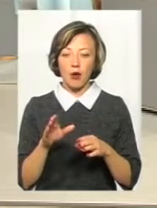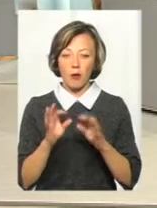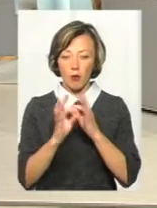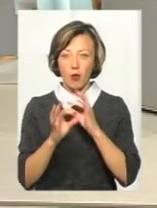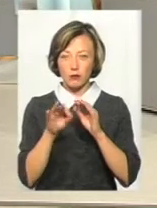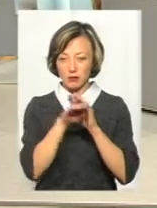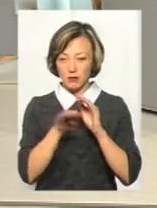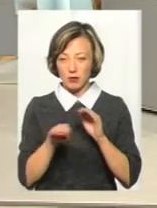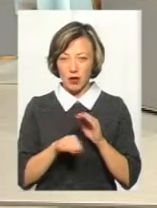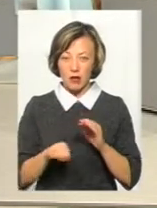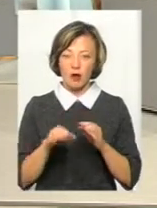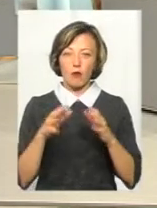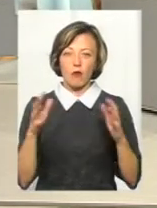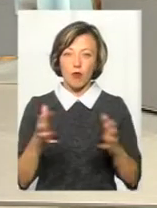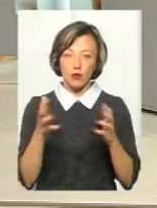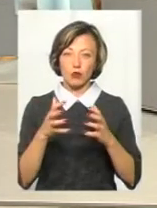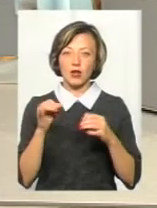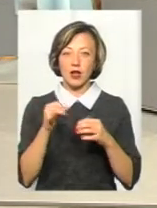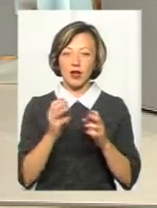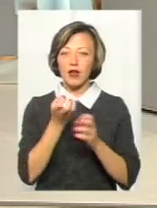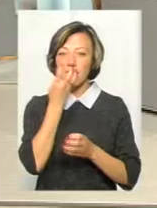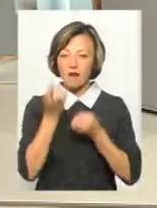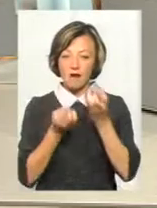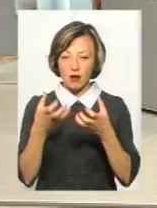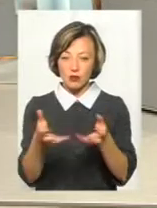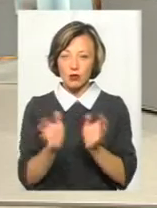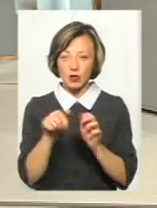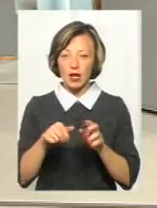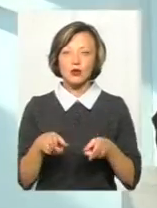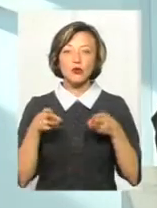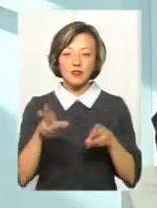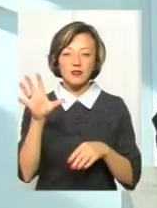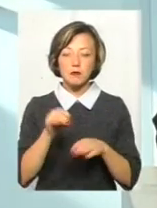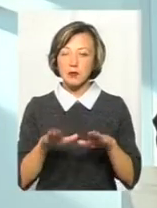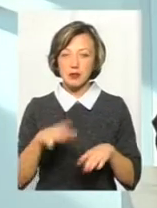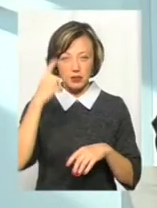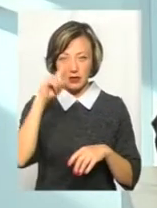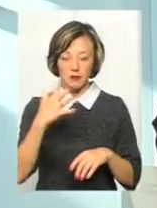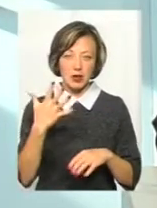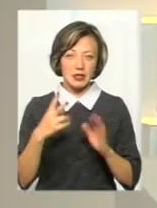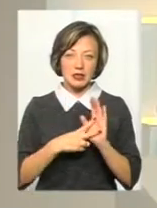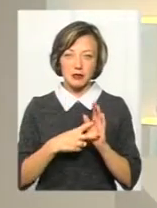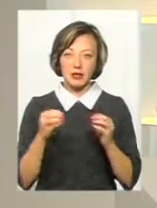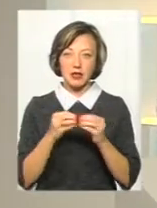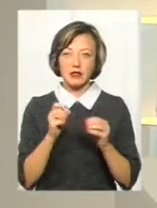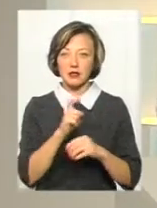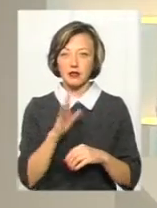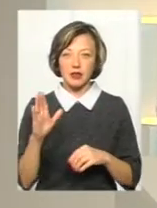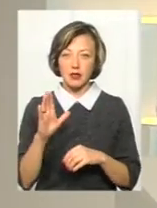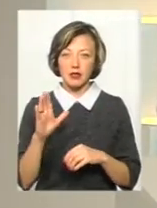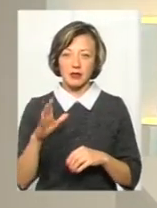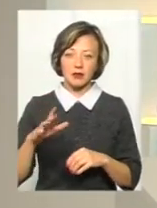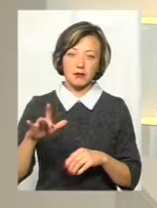і в подушках, і в озонах, і злочинниць фактично всі ці місця дуже швидко, там 5-7-10 хвилин, і